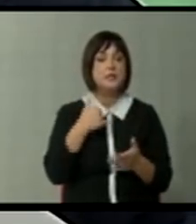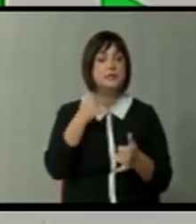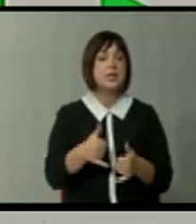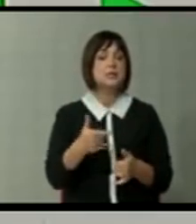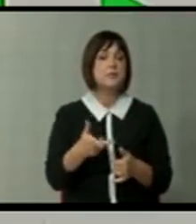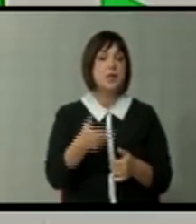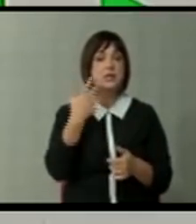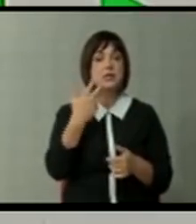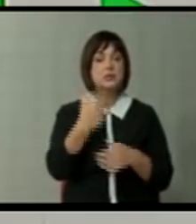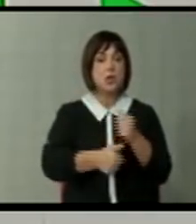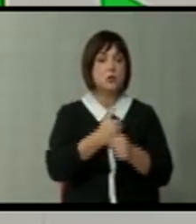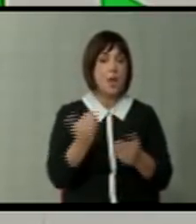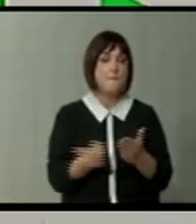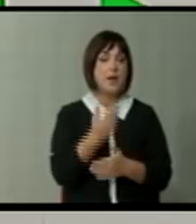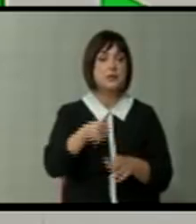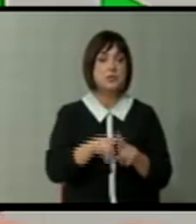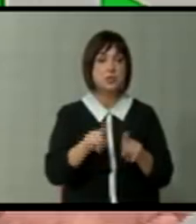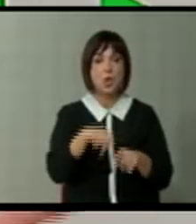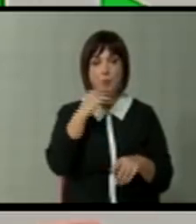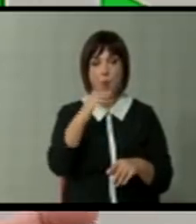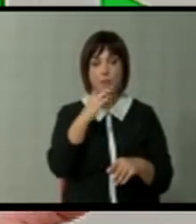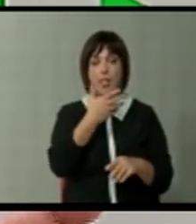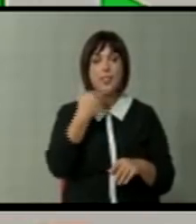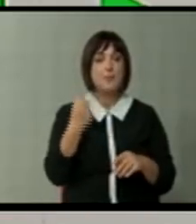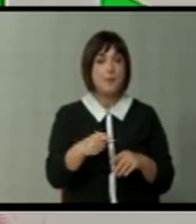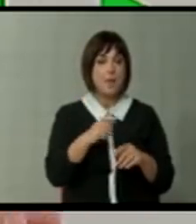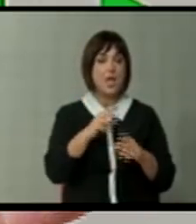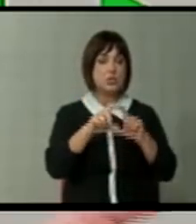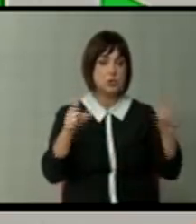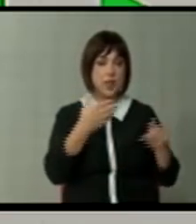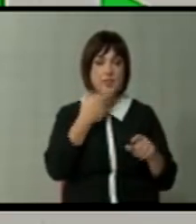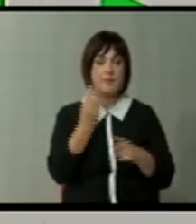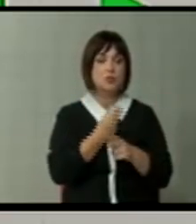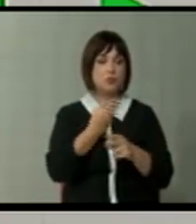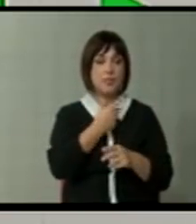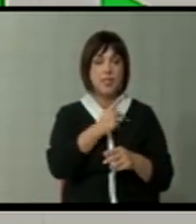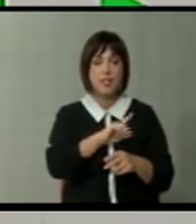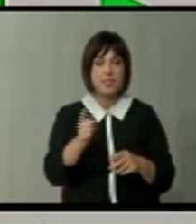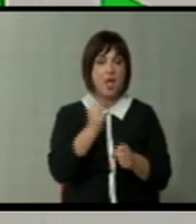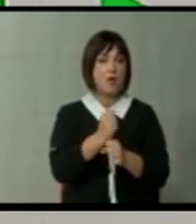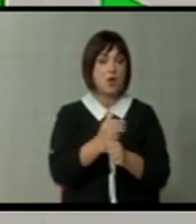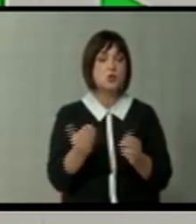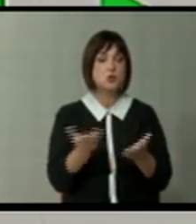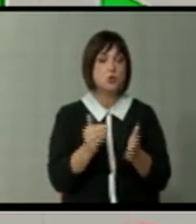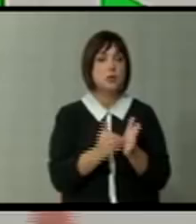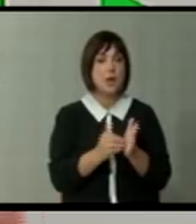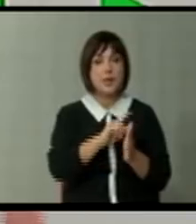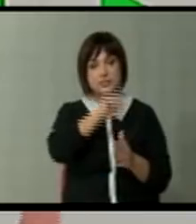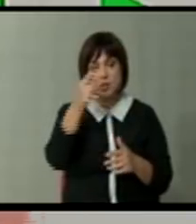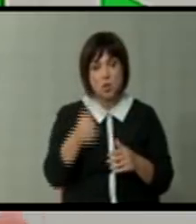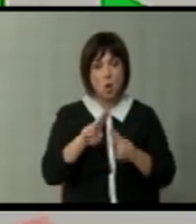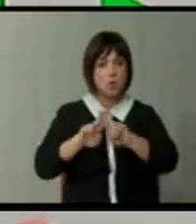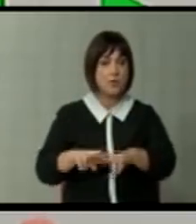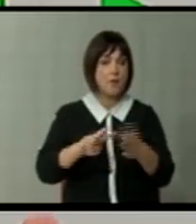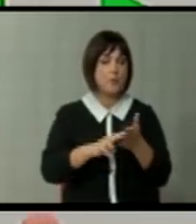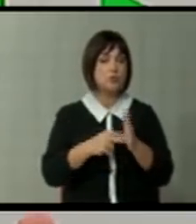сега? По 30 години пак ги премемо обетите исти. Немаме институции, немаме, држава не функционираат како што треба. И седовека оставаме